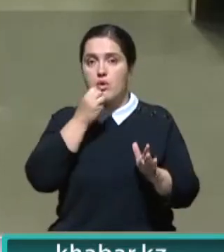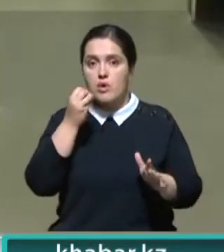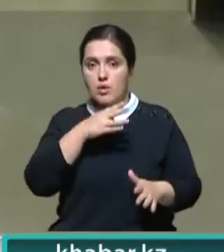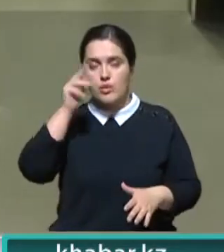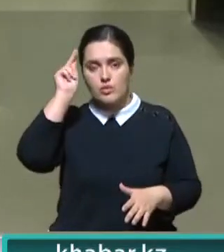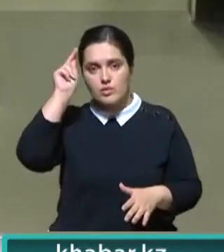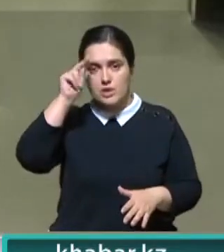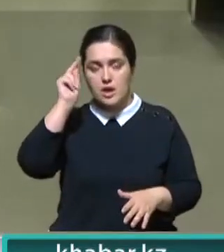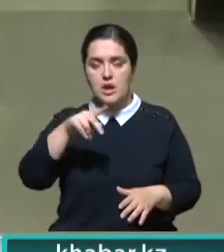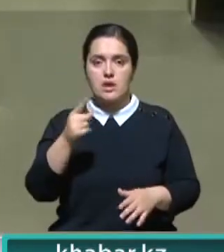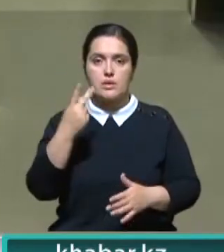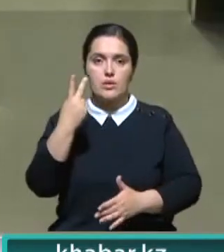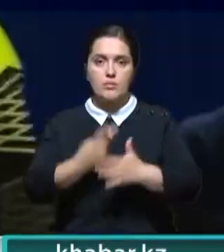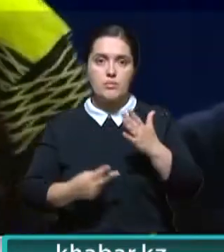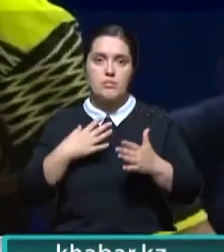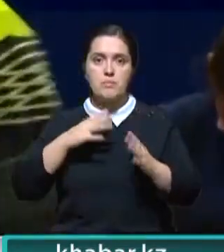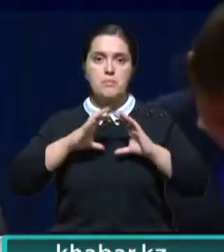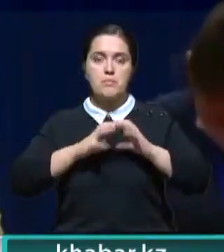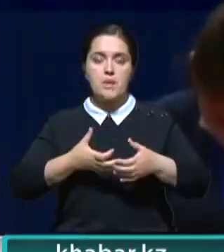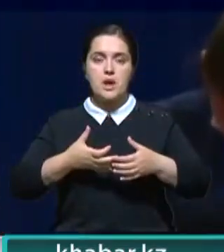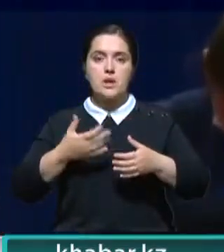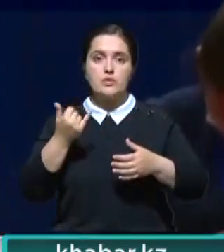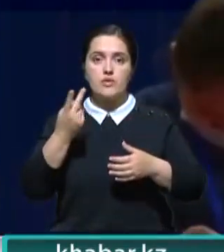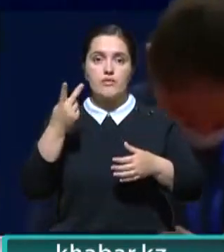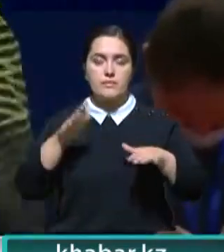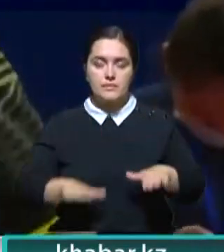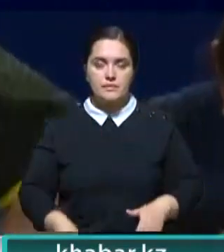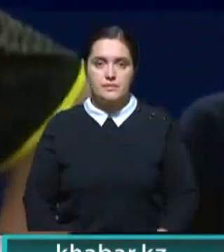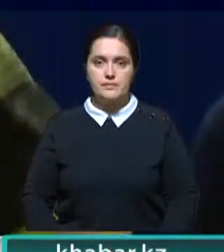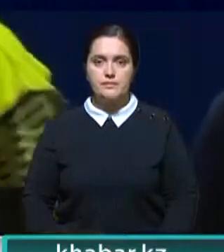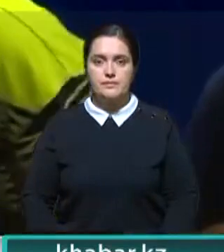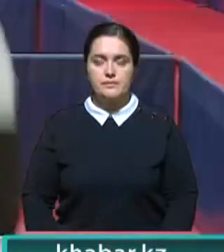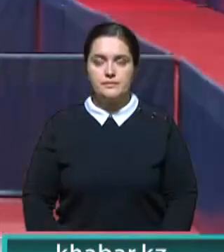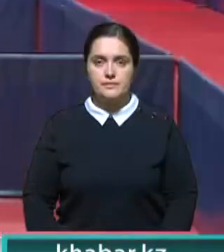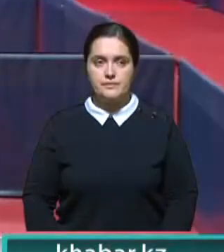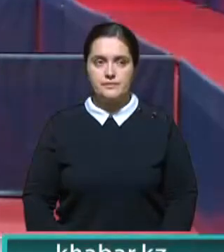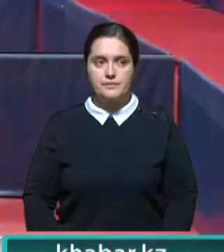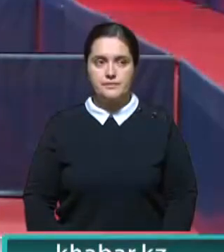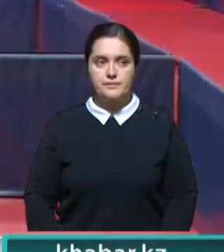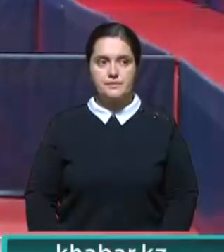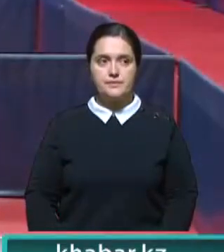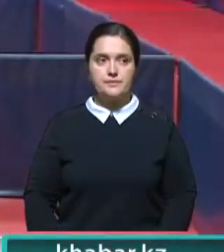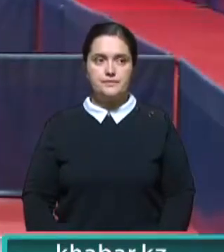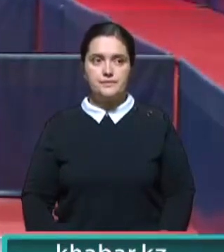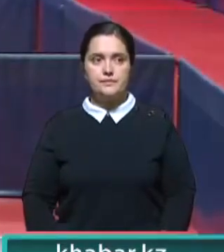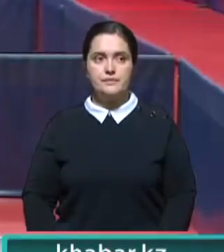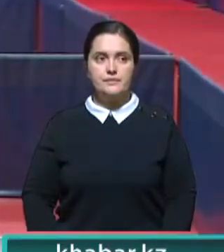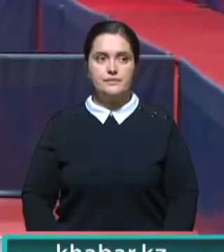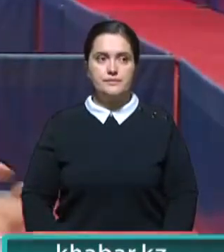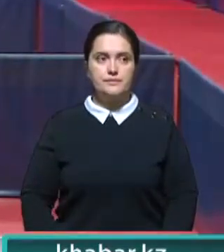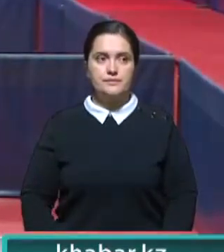Недавно, однако, уступил первую строчку мирового рейтинга. Сейчас он второй в своей возрастной категории. Кому отдал? Японец.